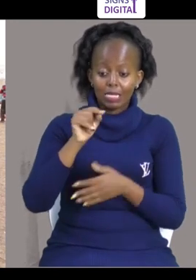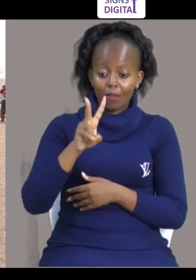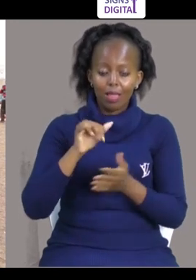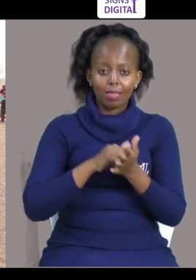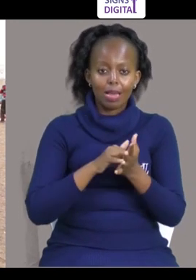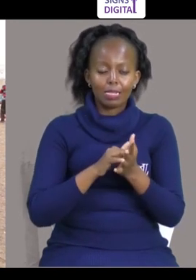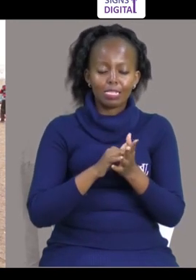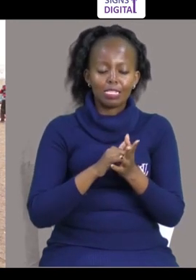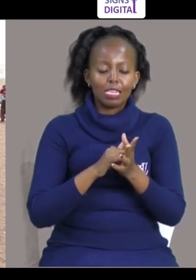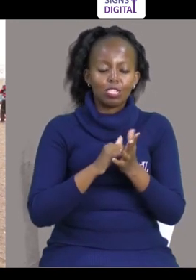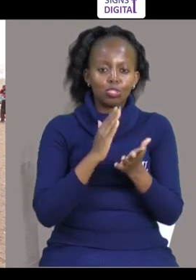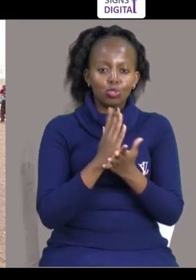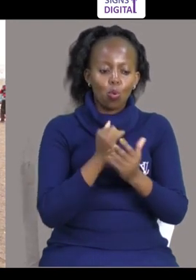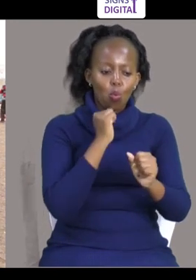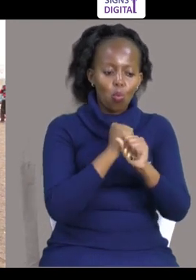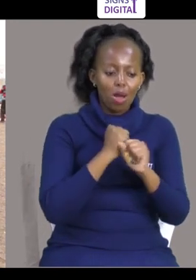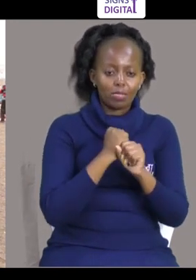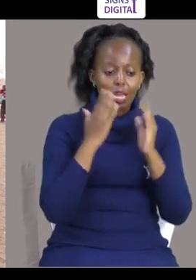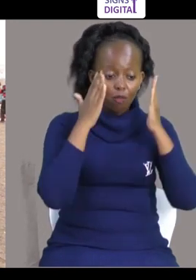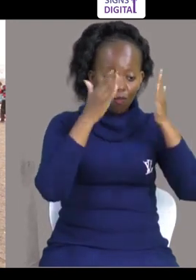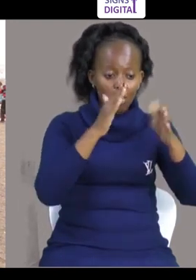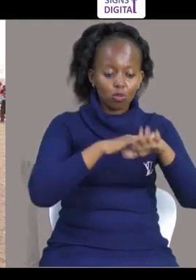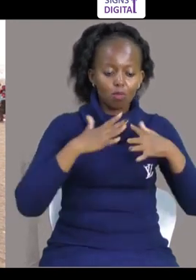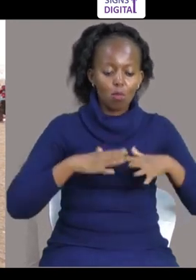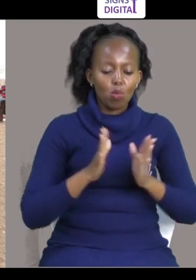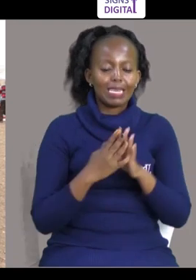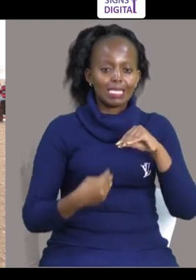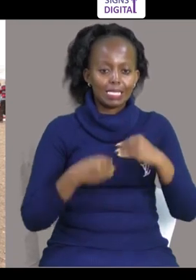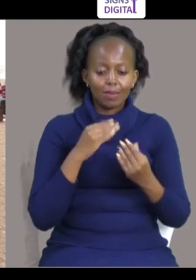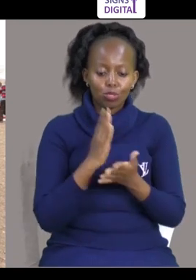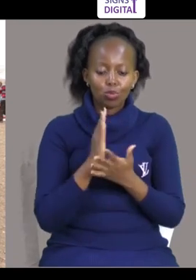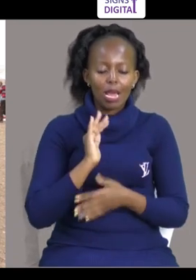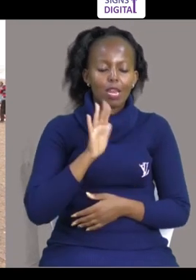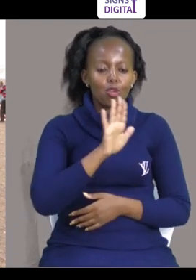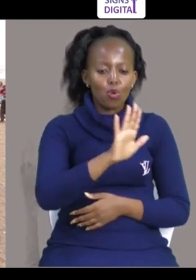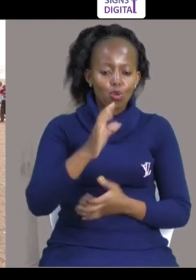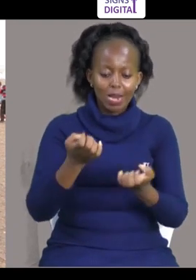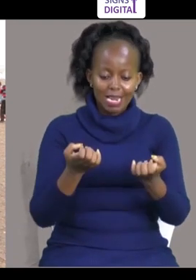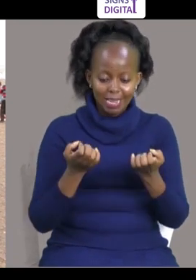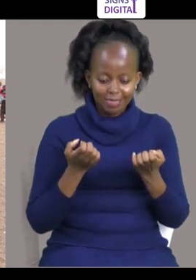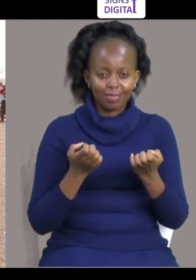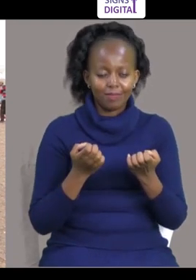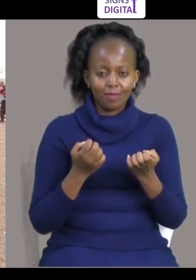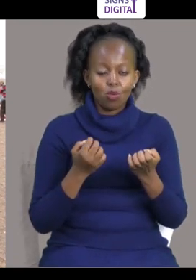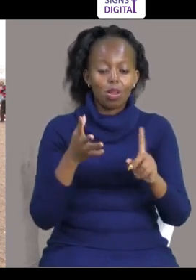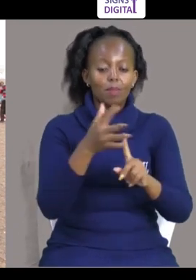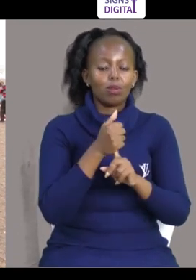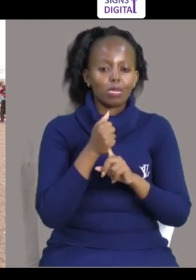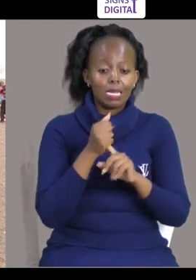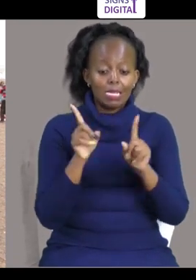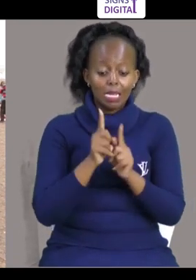Amarulinga Ambayo Inashirika Na Watu Walimavu Nyewe Hapo Hapo Hapo Hapo Hapo Hapo Hapo Kwa Hito